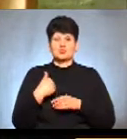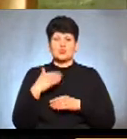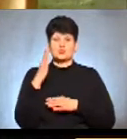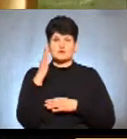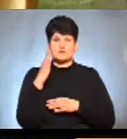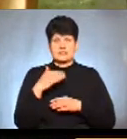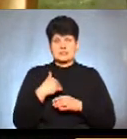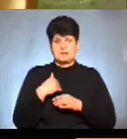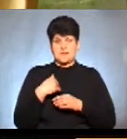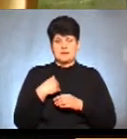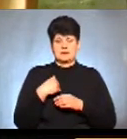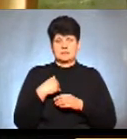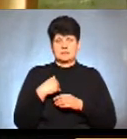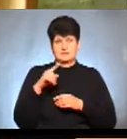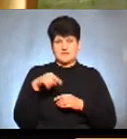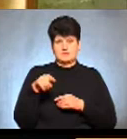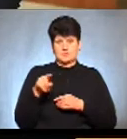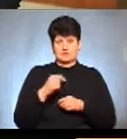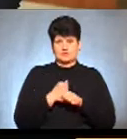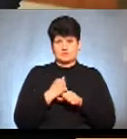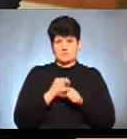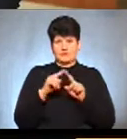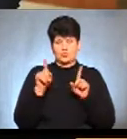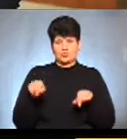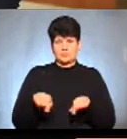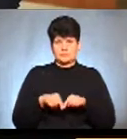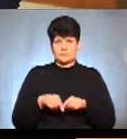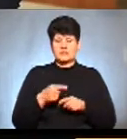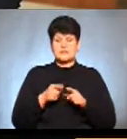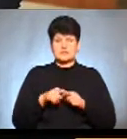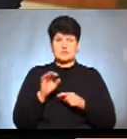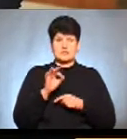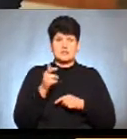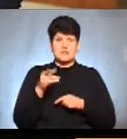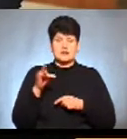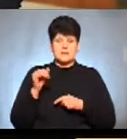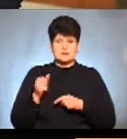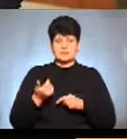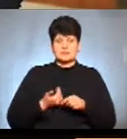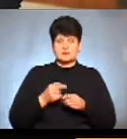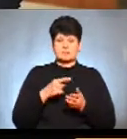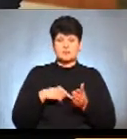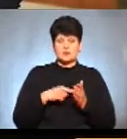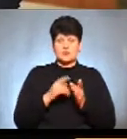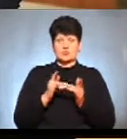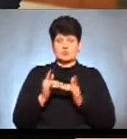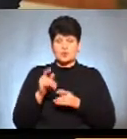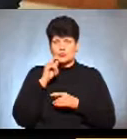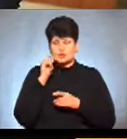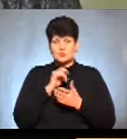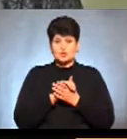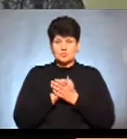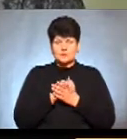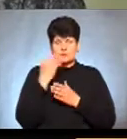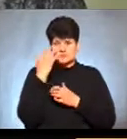і за мене він відмітку поставив у бюлотині. Це Олег Гермаш. Він мешкає у міському гуртожитку Українського товариства незрячих